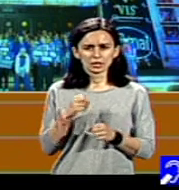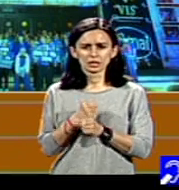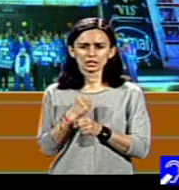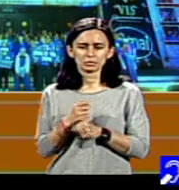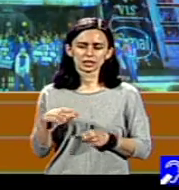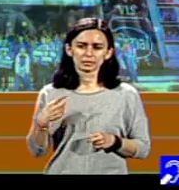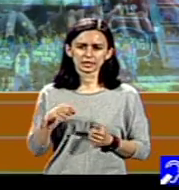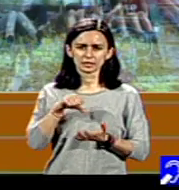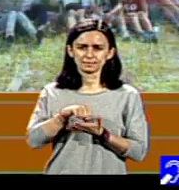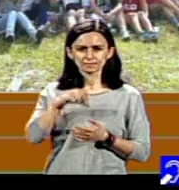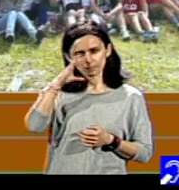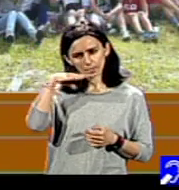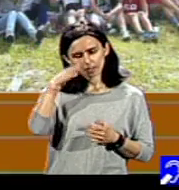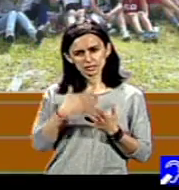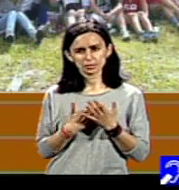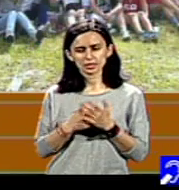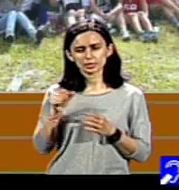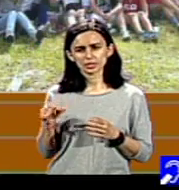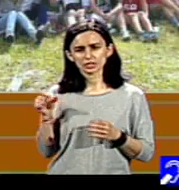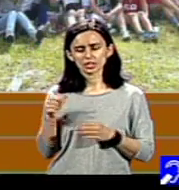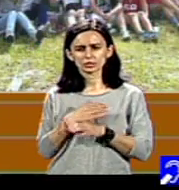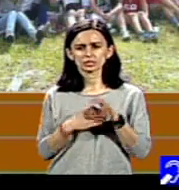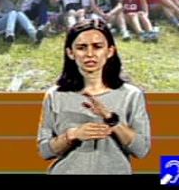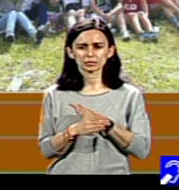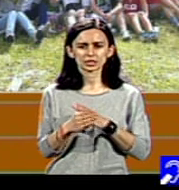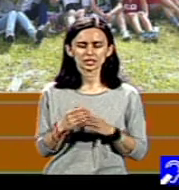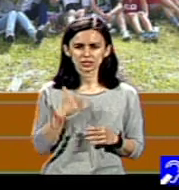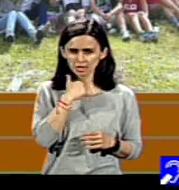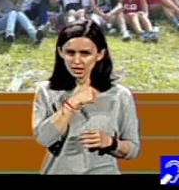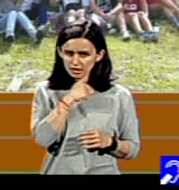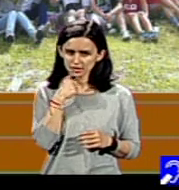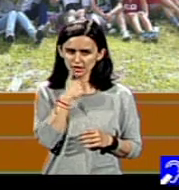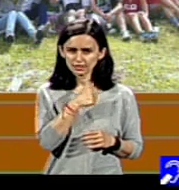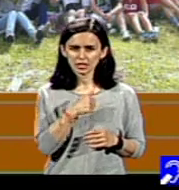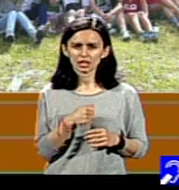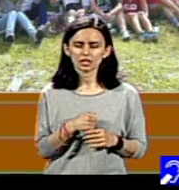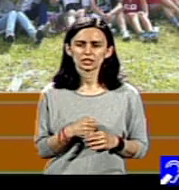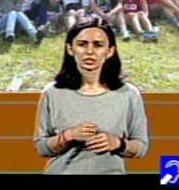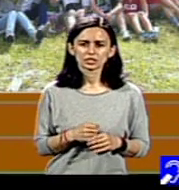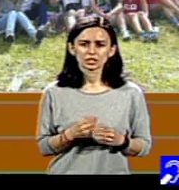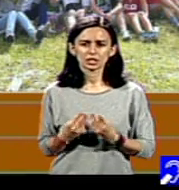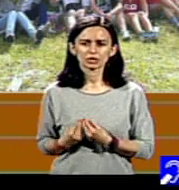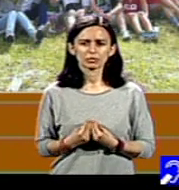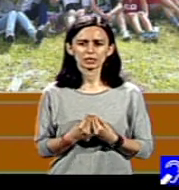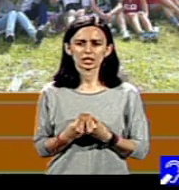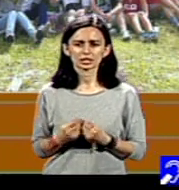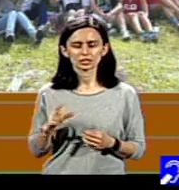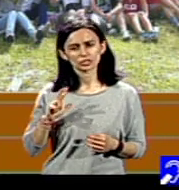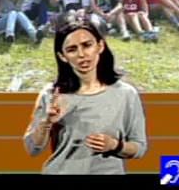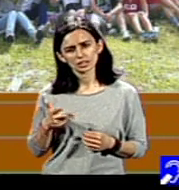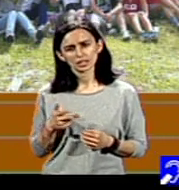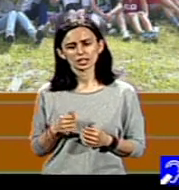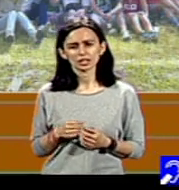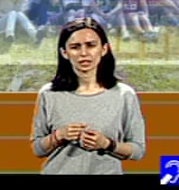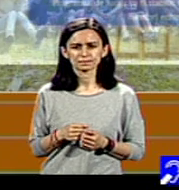un centru de zi pentru persoane cu dizabilități severe, profunde și asociate și al treilea de